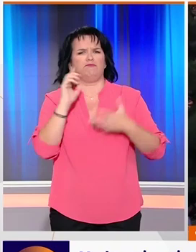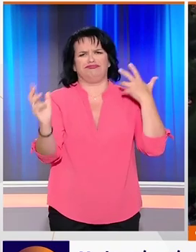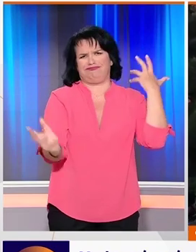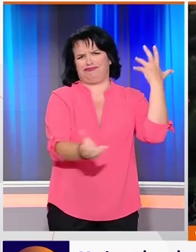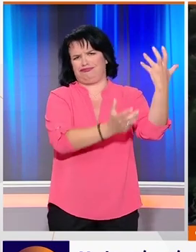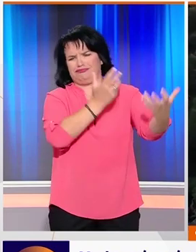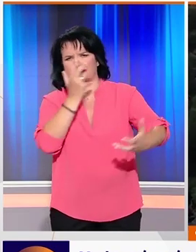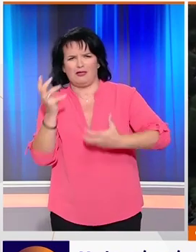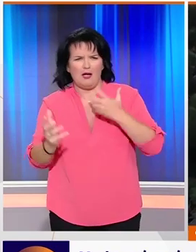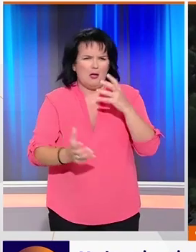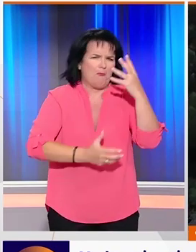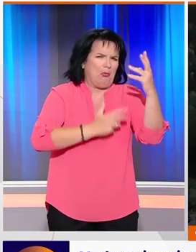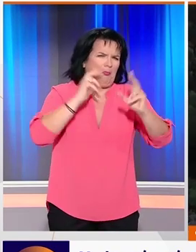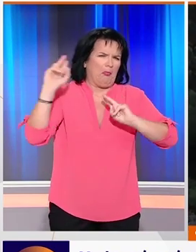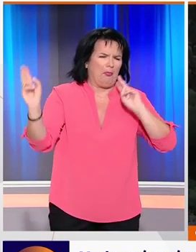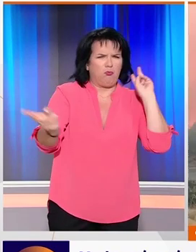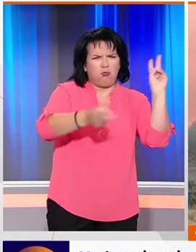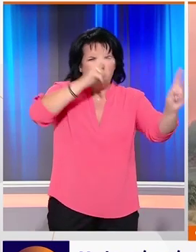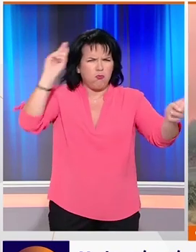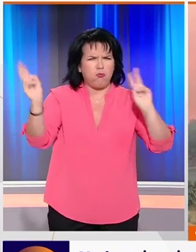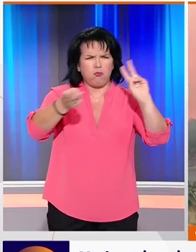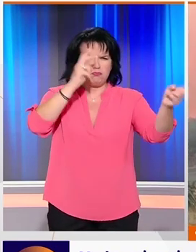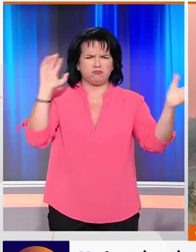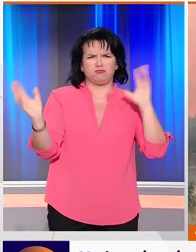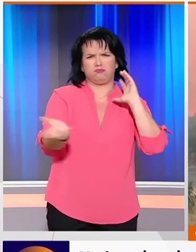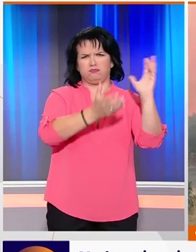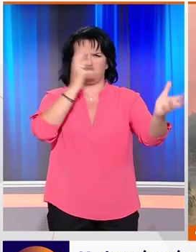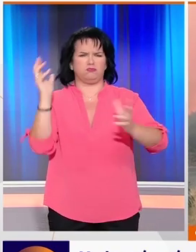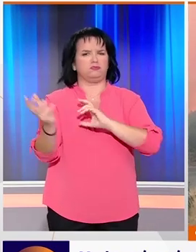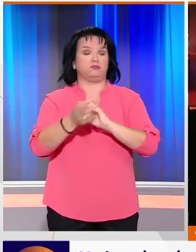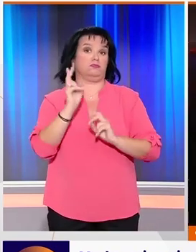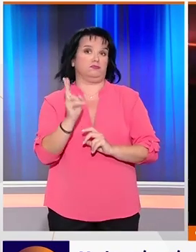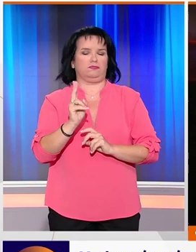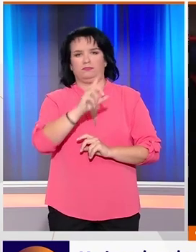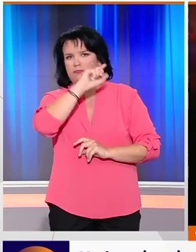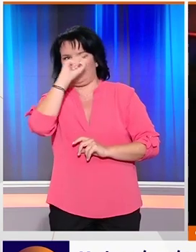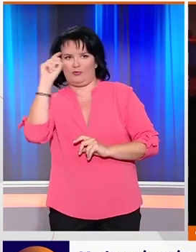Η φωτιά παίρνει μεγάλες διαστάσεις εξαιτίας των ισχυρών ανέμων που πνέουν στην περιοχή.